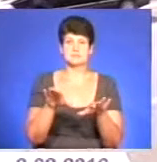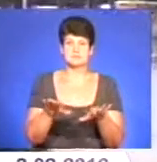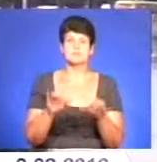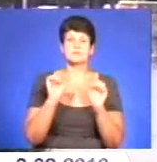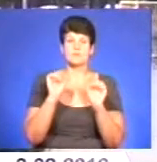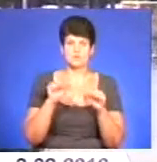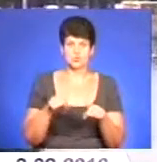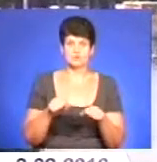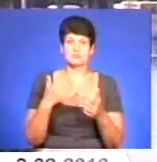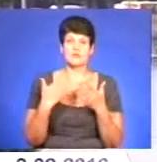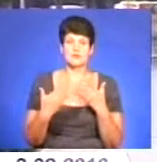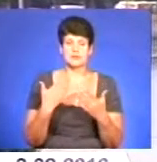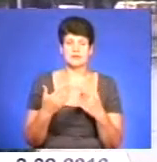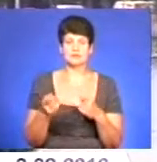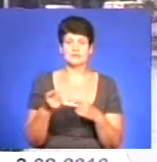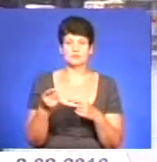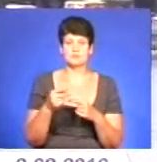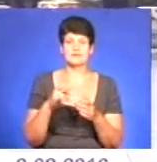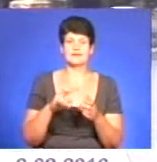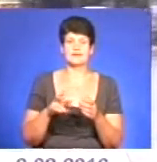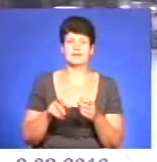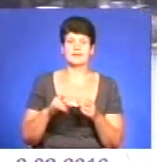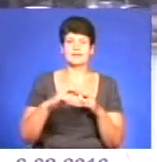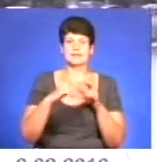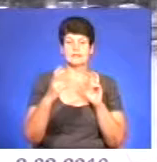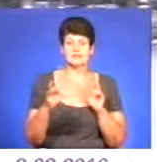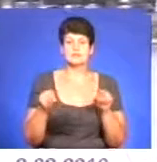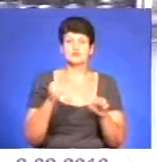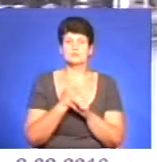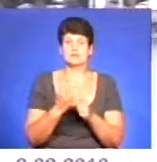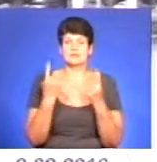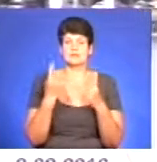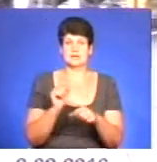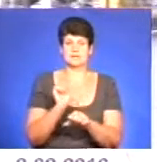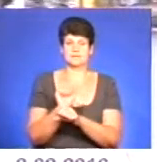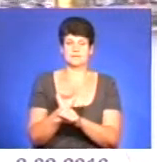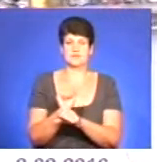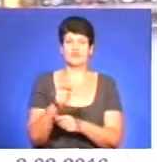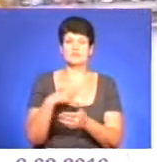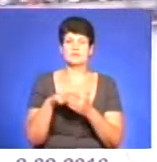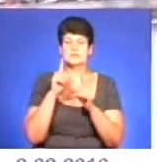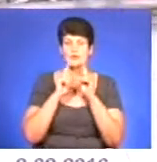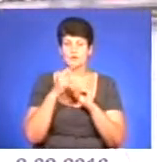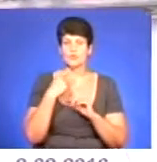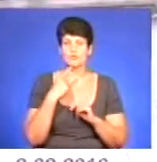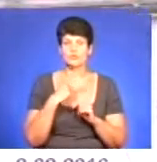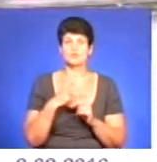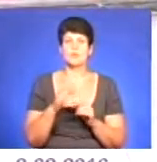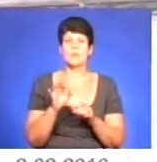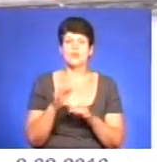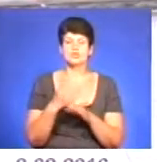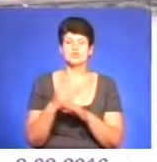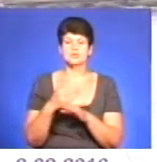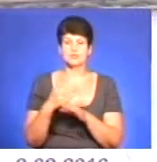можна. Проте на Тернопільській дамбі та Об'їзній дорозі утворилися досить великі затори. У міській раді запевняють, що про часткове